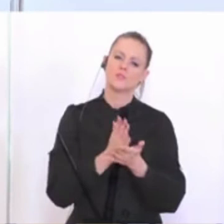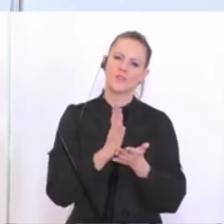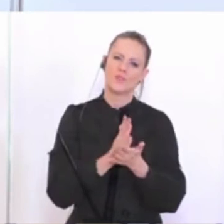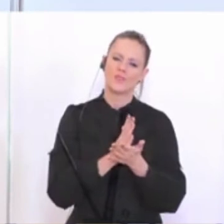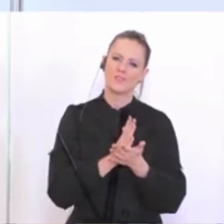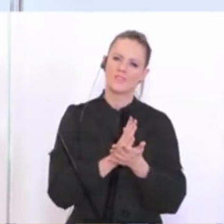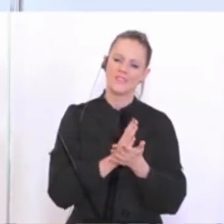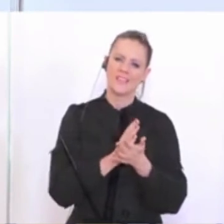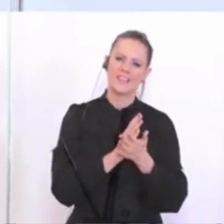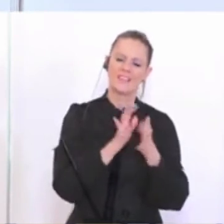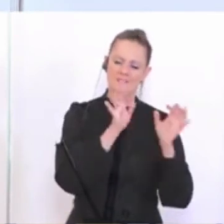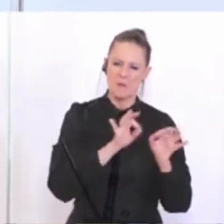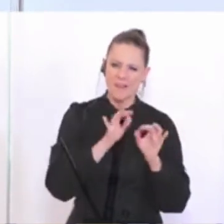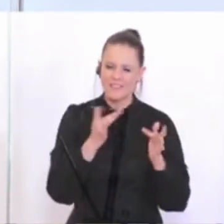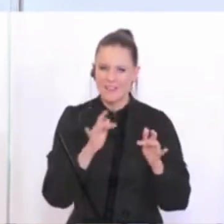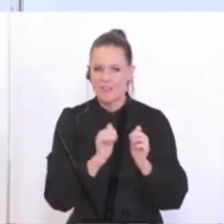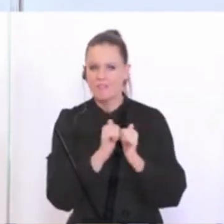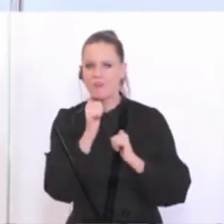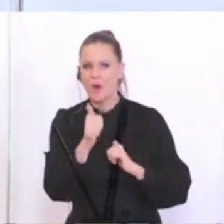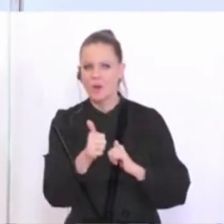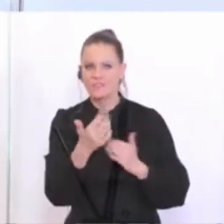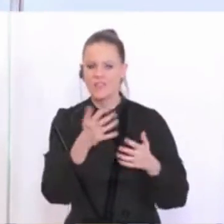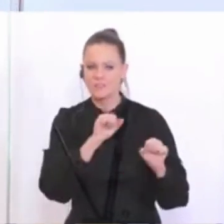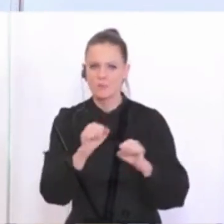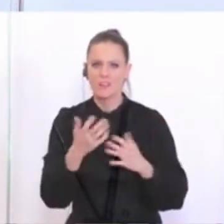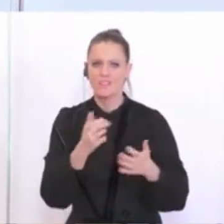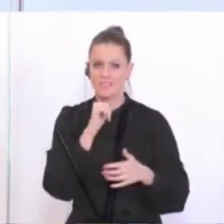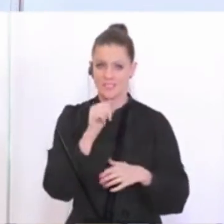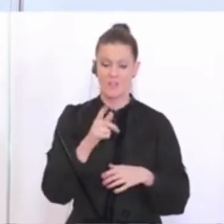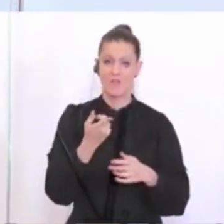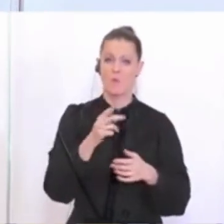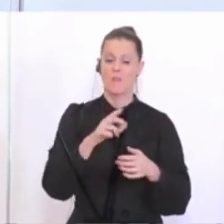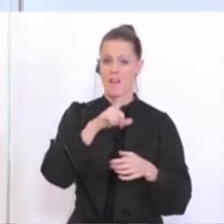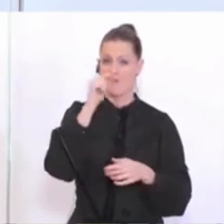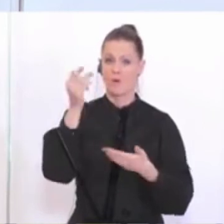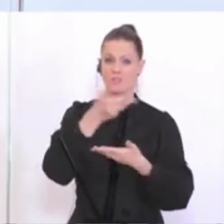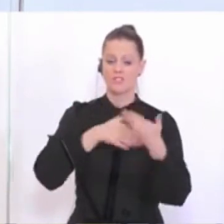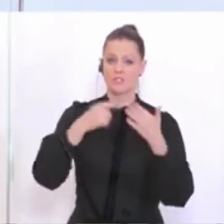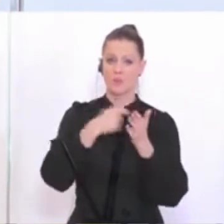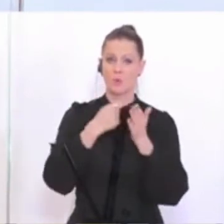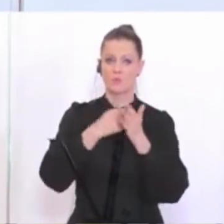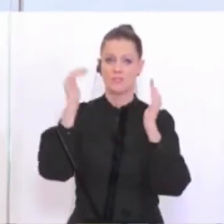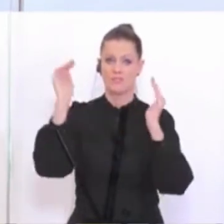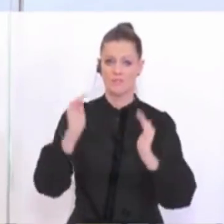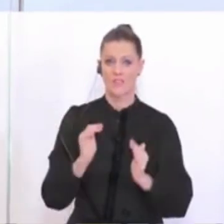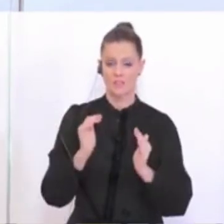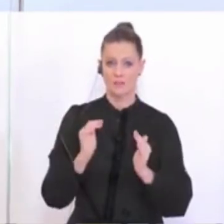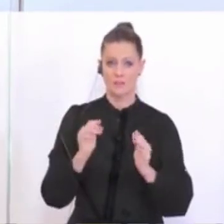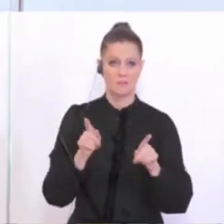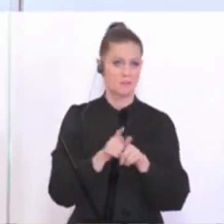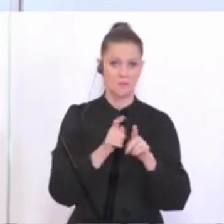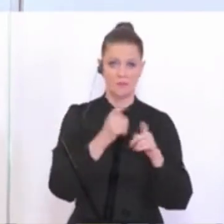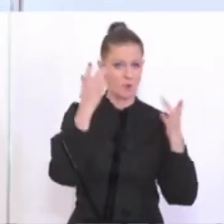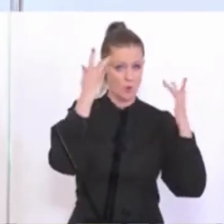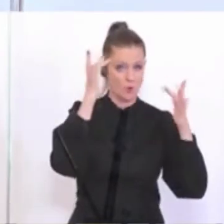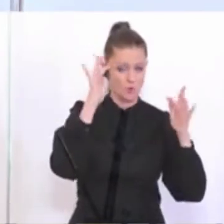erkennen geben, na was wird möglich sein oder nicht, weil das nämlich insgesamt die volkswirtschaftlichen Kosten senkt, dass nicht immer noch weiter – das gilt ja im Übrigen genauso für den